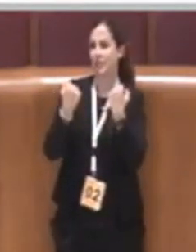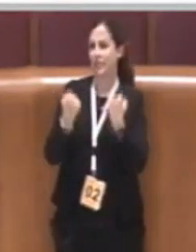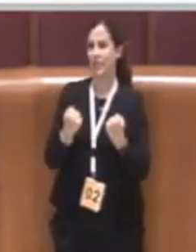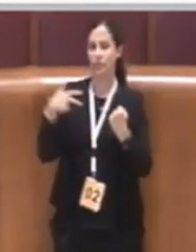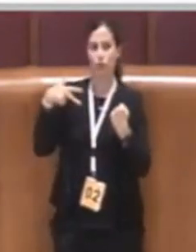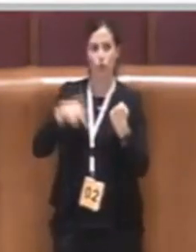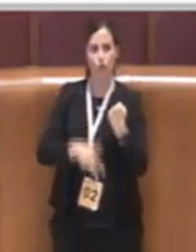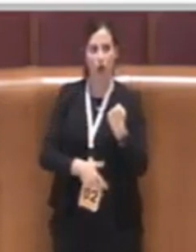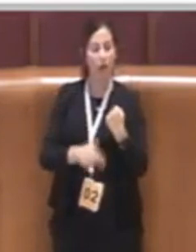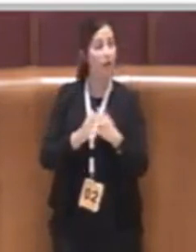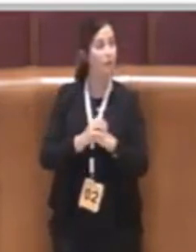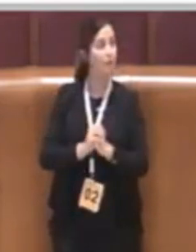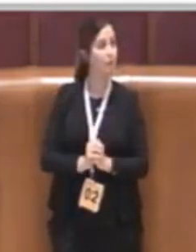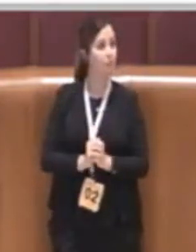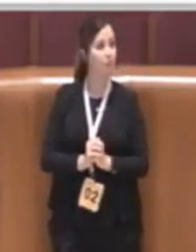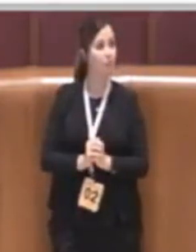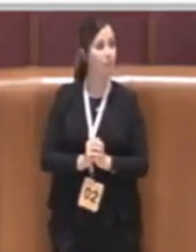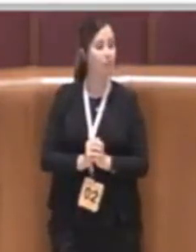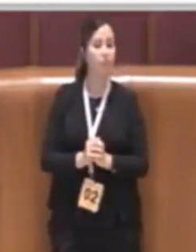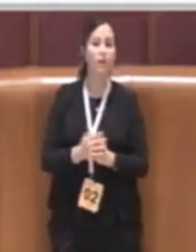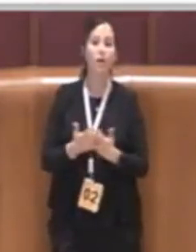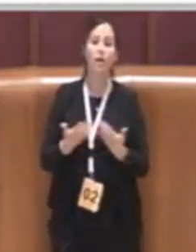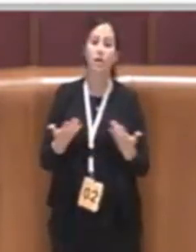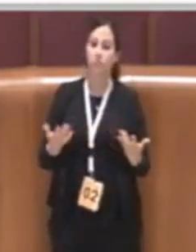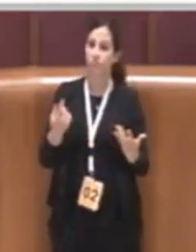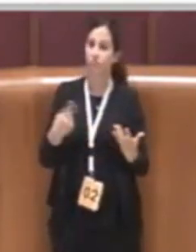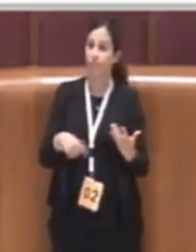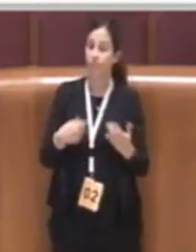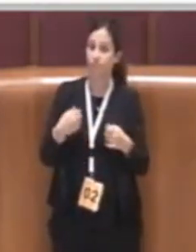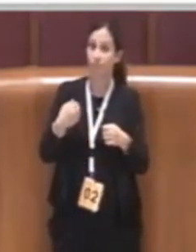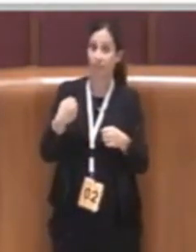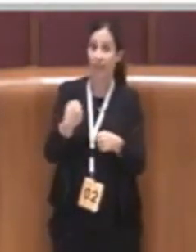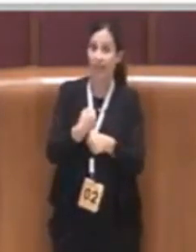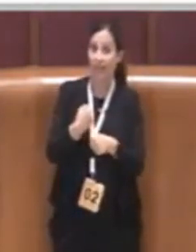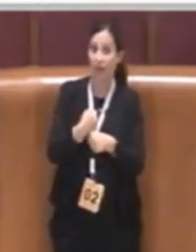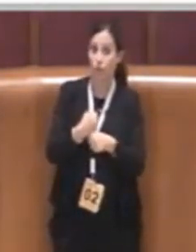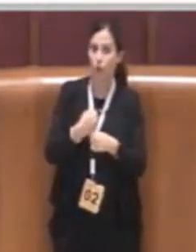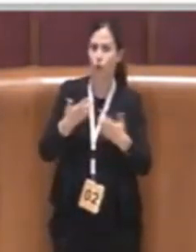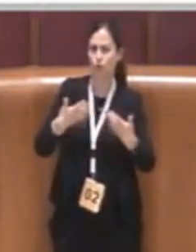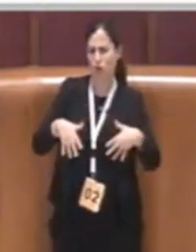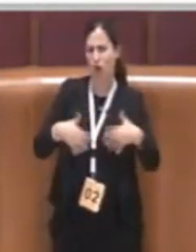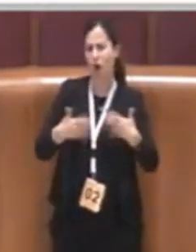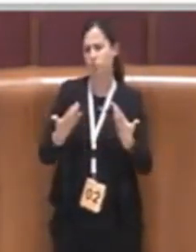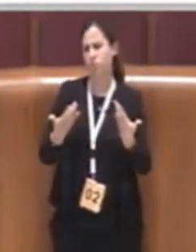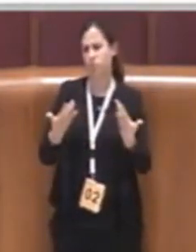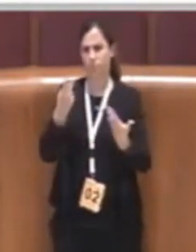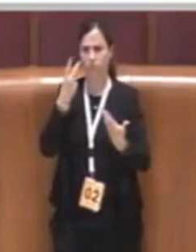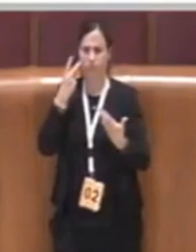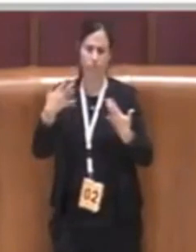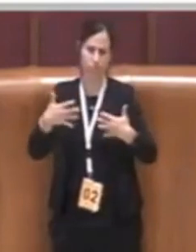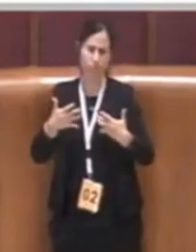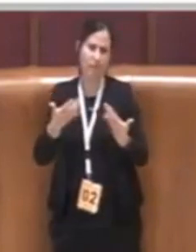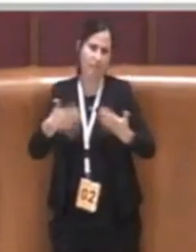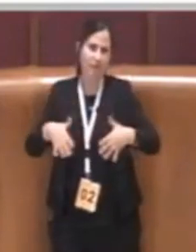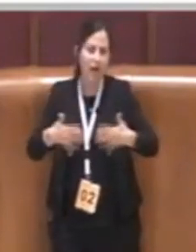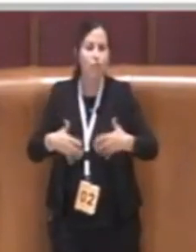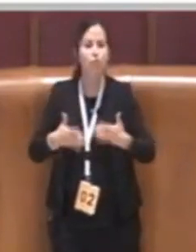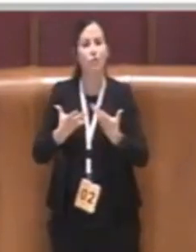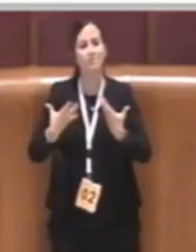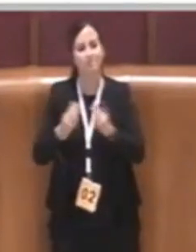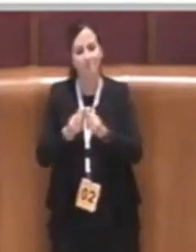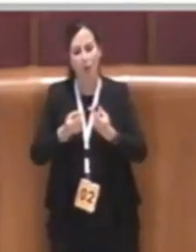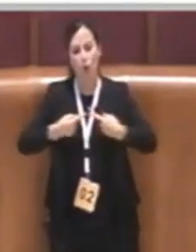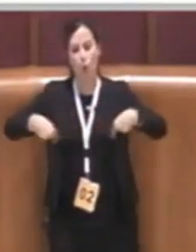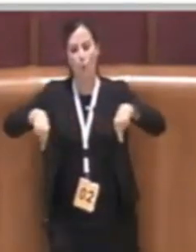Un lavoro che, ripeto, abbiamo fatto con le commissioni congiunte, ma che è già iniziato, già